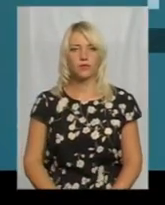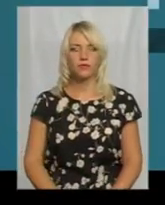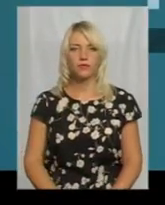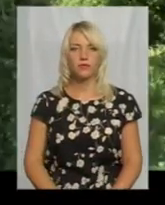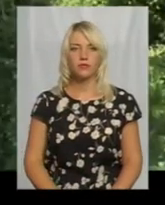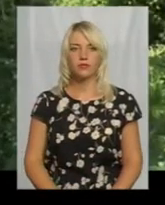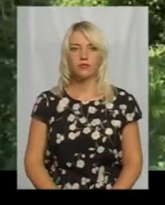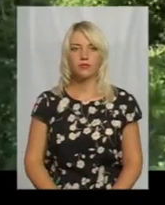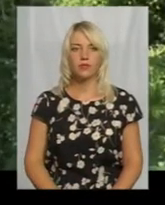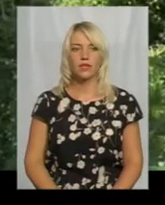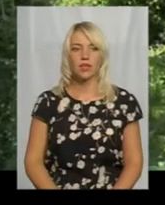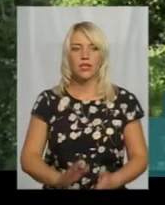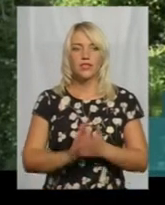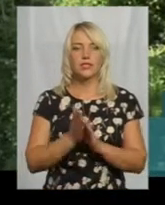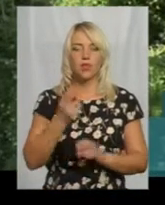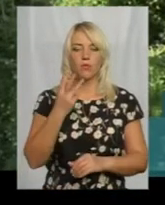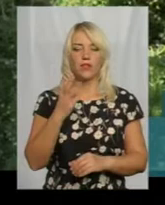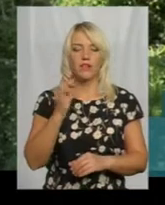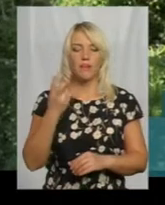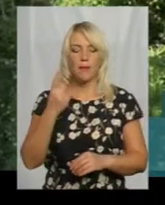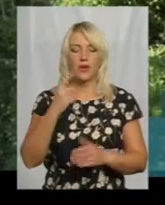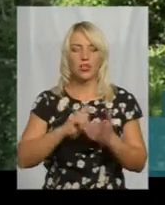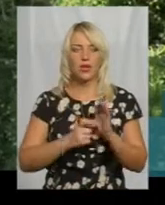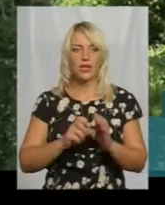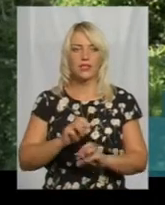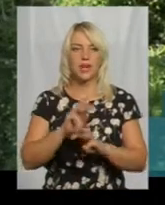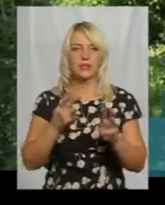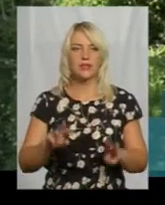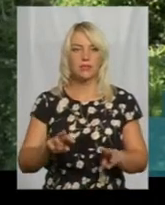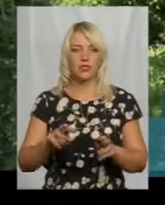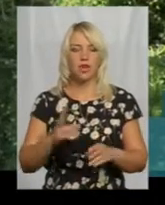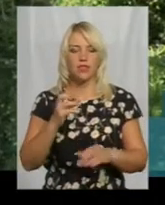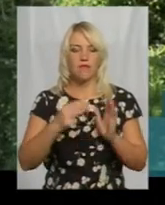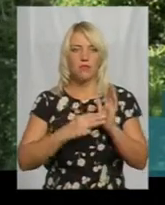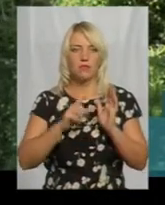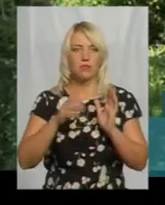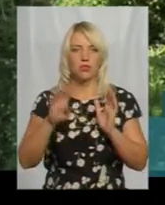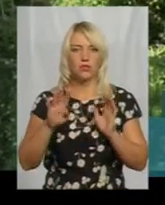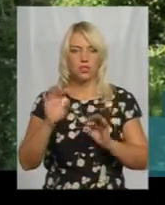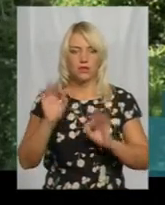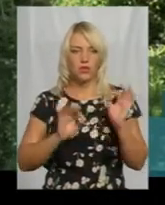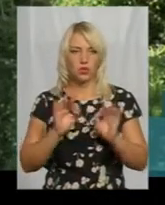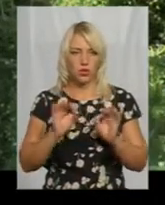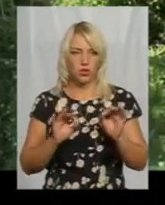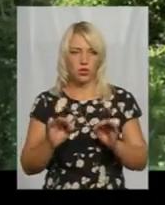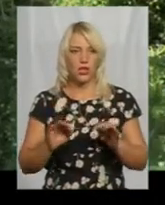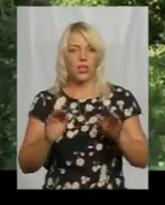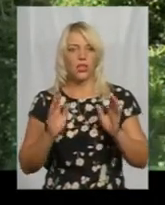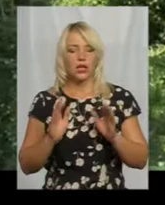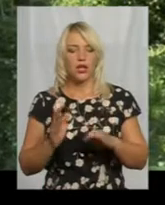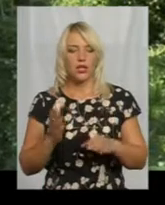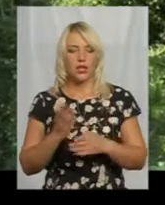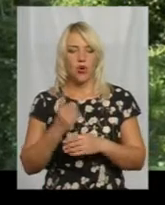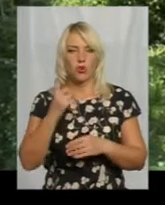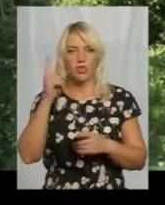Під станом на 3 вересня наші першокласники забезпечені на 8,4% підручників. Надійшов один із